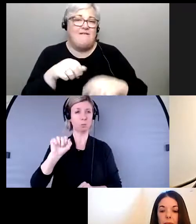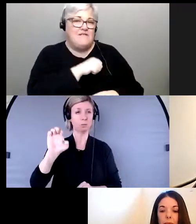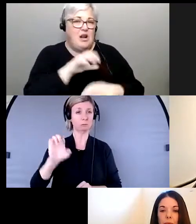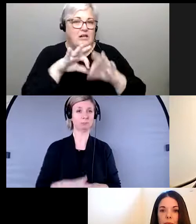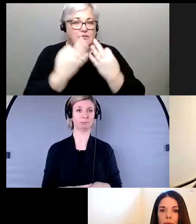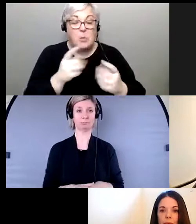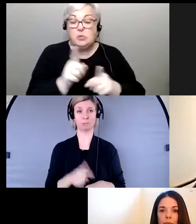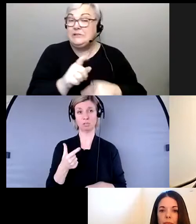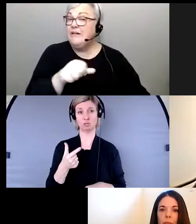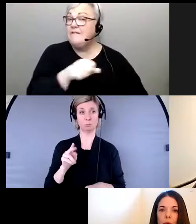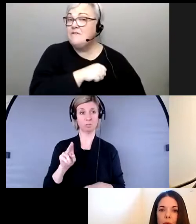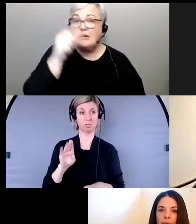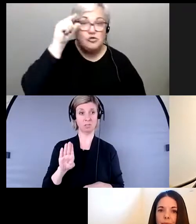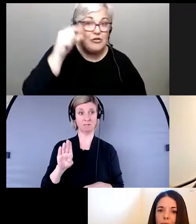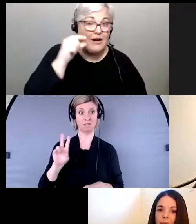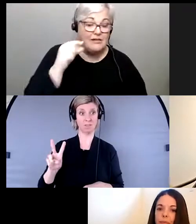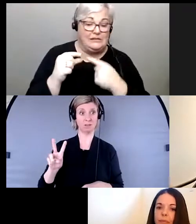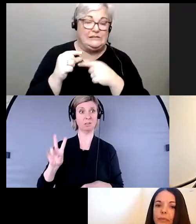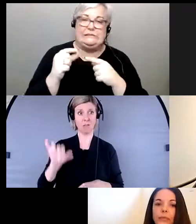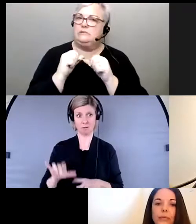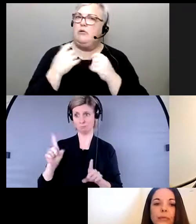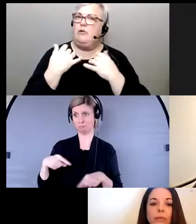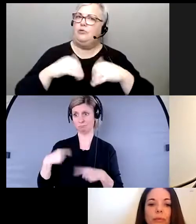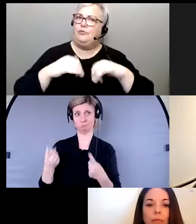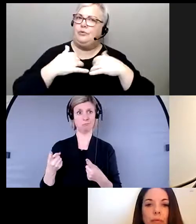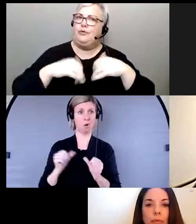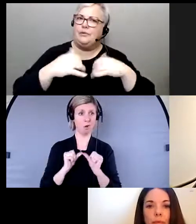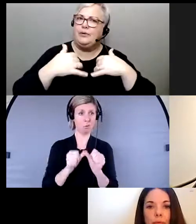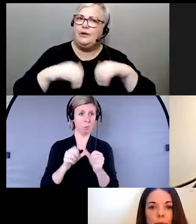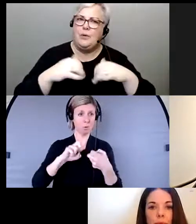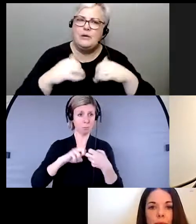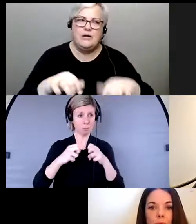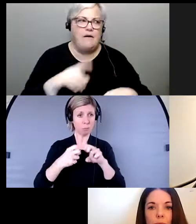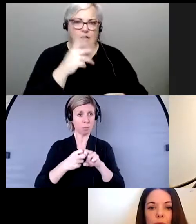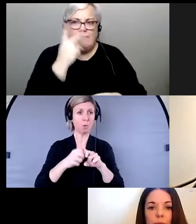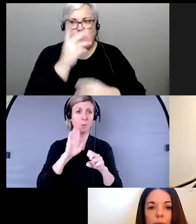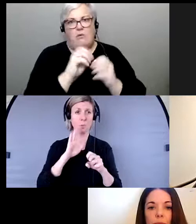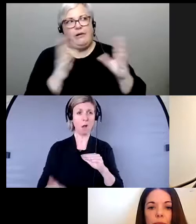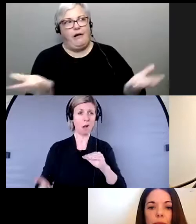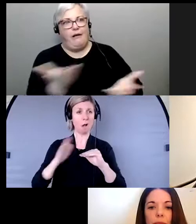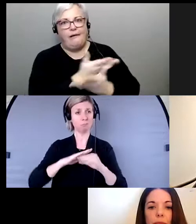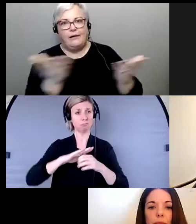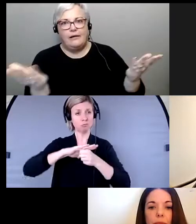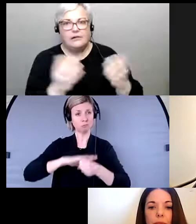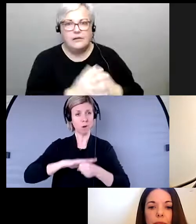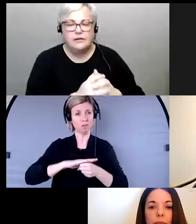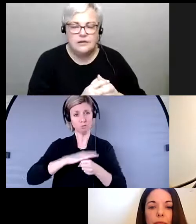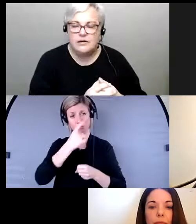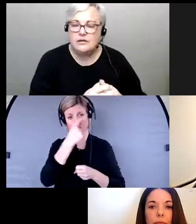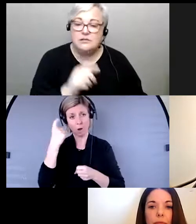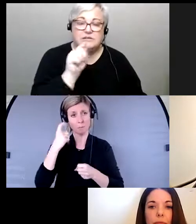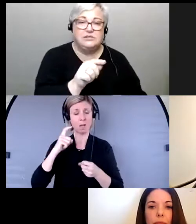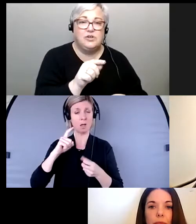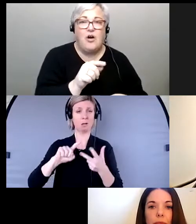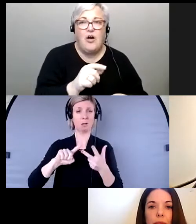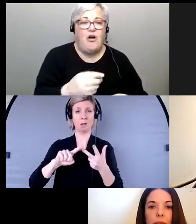est un problème persistant et très présent et qui a pour effet